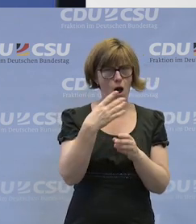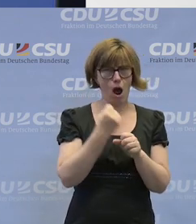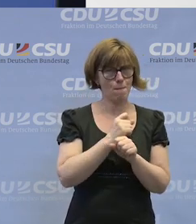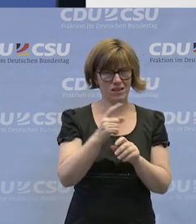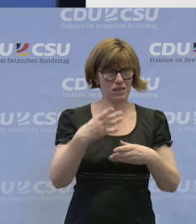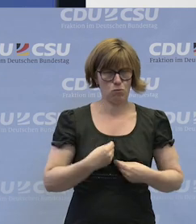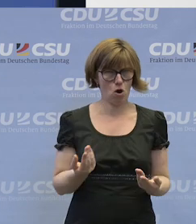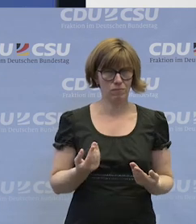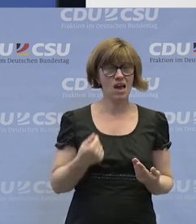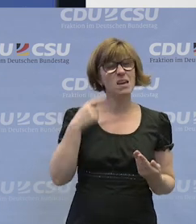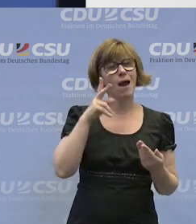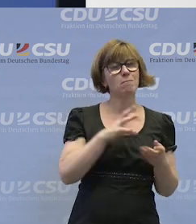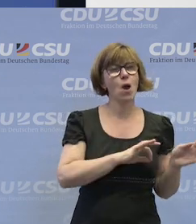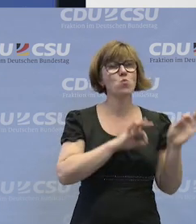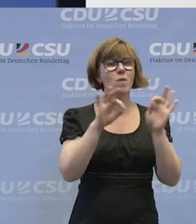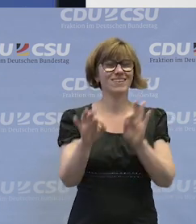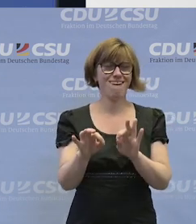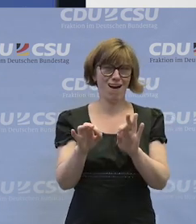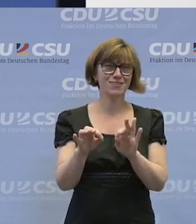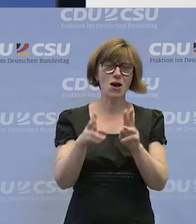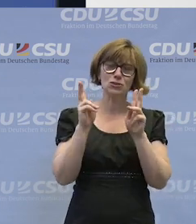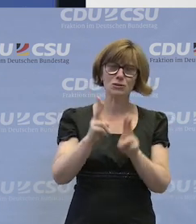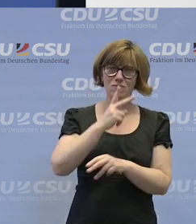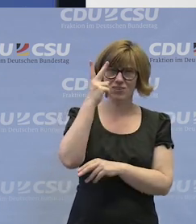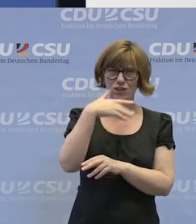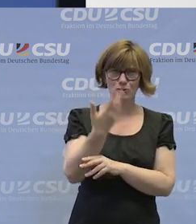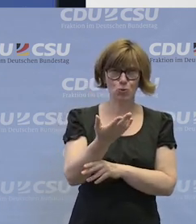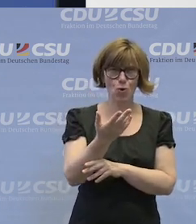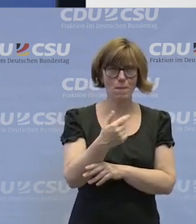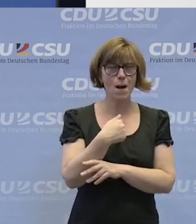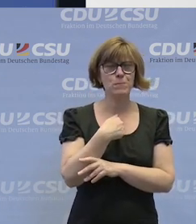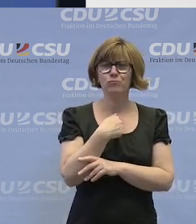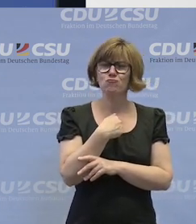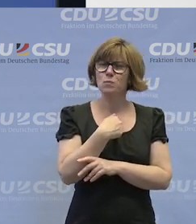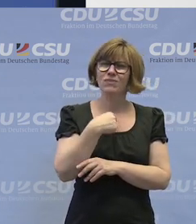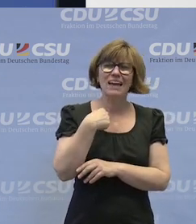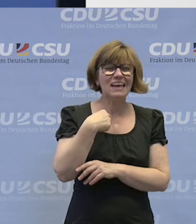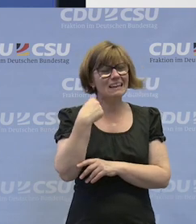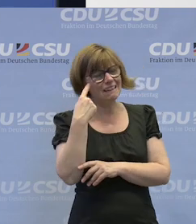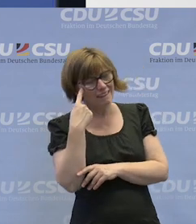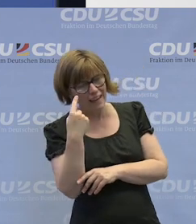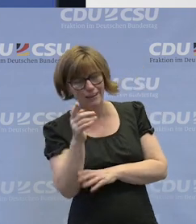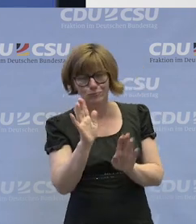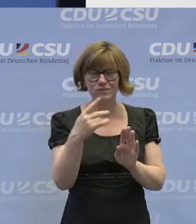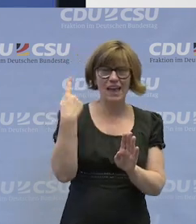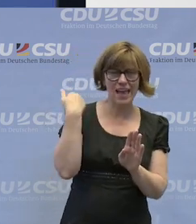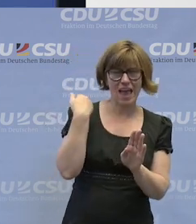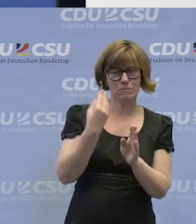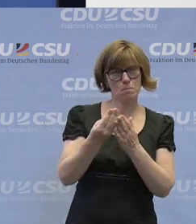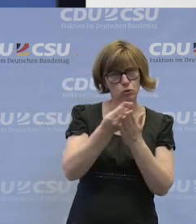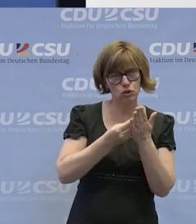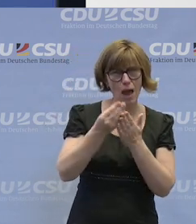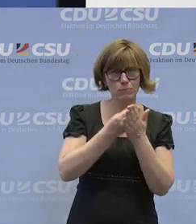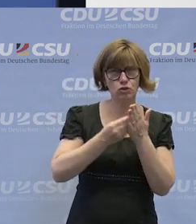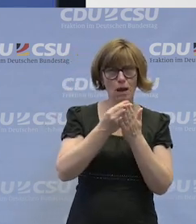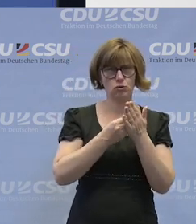Ich meinte es auch eher im übertragenen Sinne. Ja, das habe ich schon vermutet. Nein, aber ich finde das, was Sie gerade beschrieben haben,